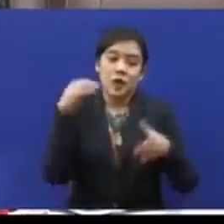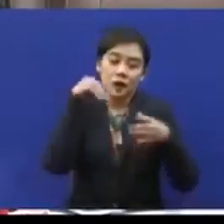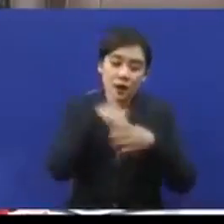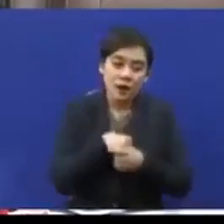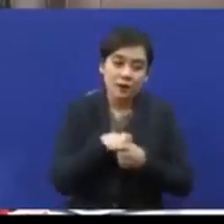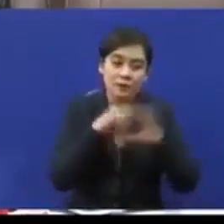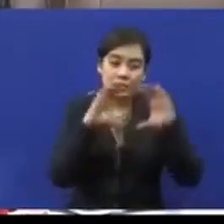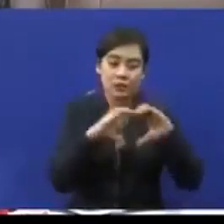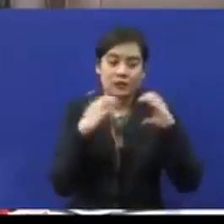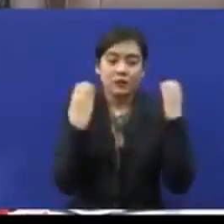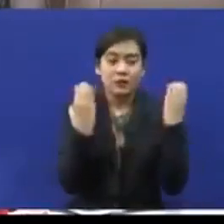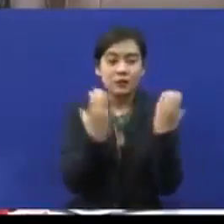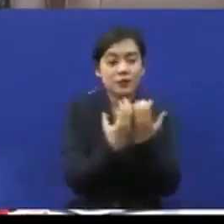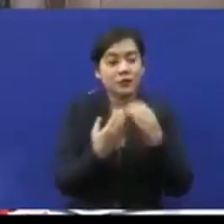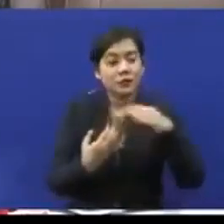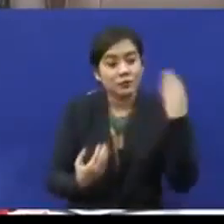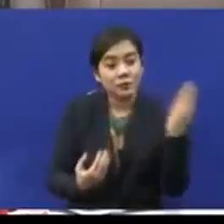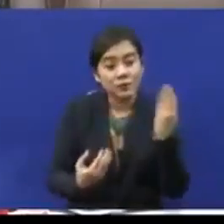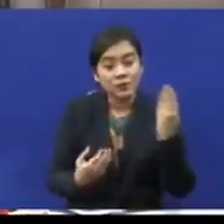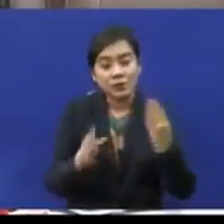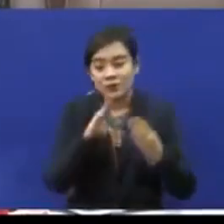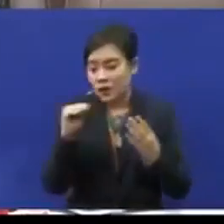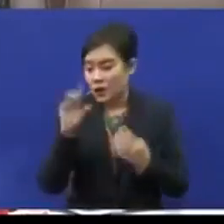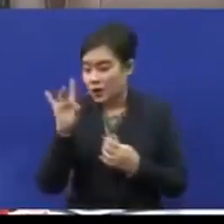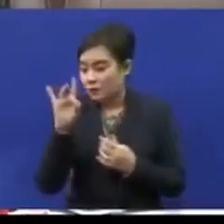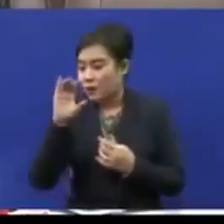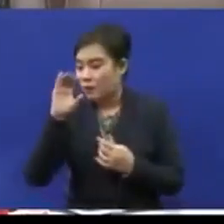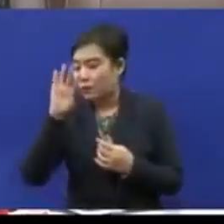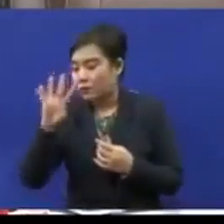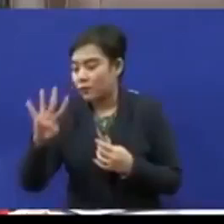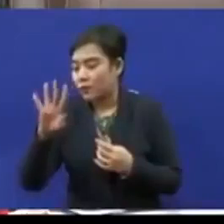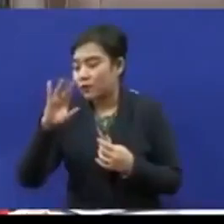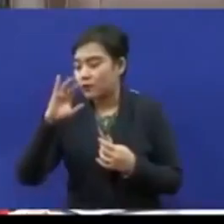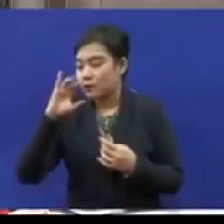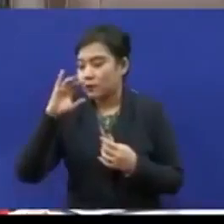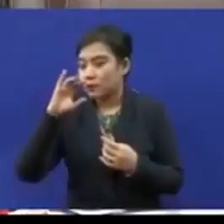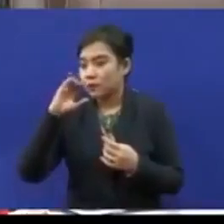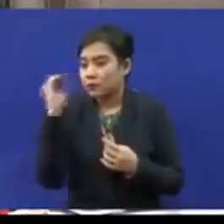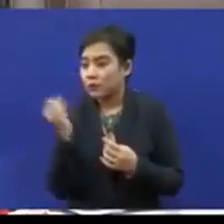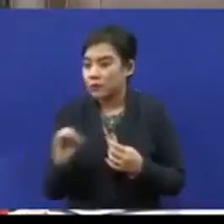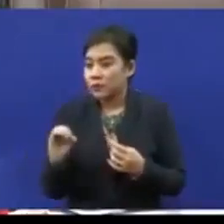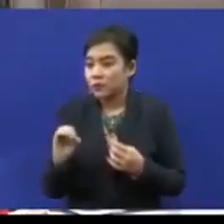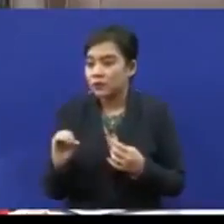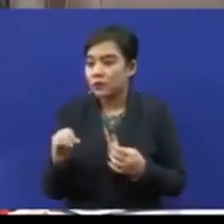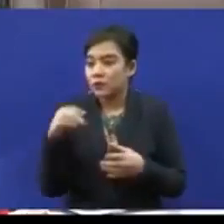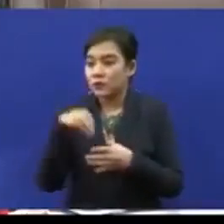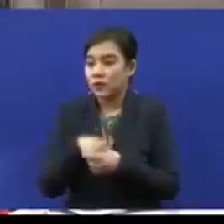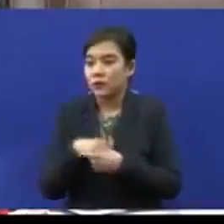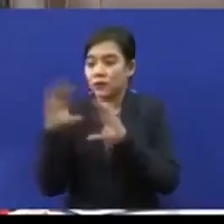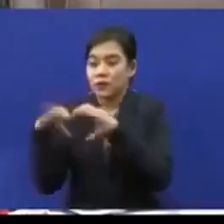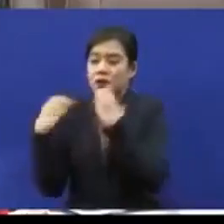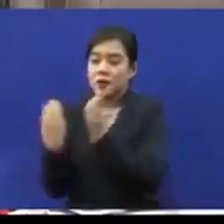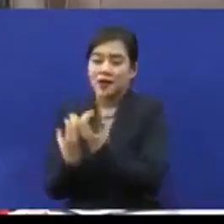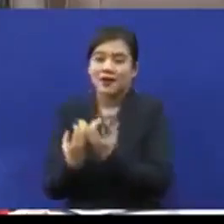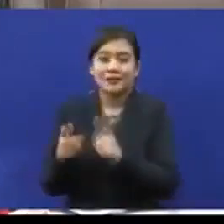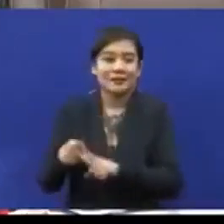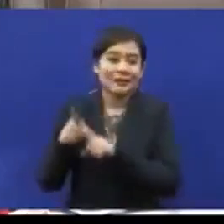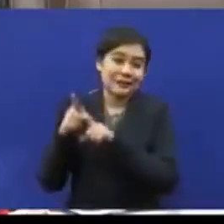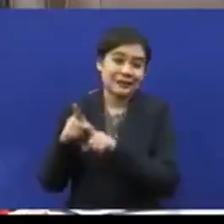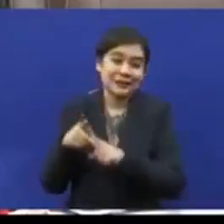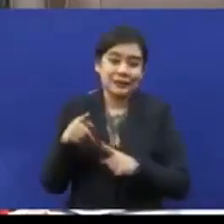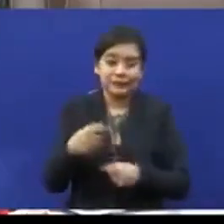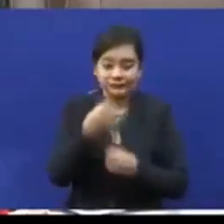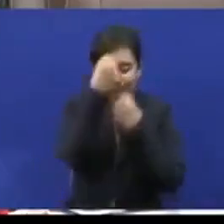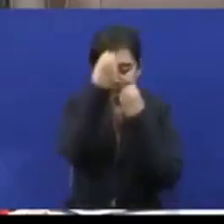kelas biasa tetapi 84% adalah di dalam kelas khas. Untuk